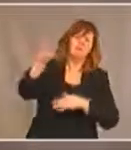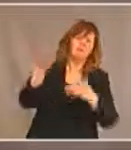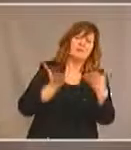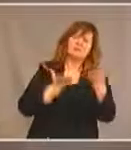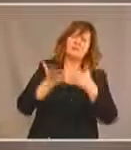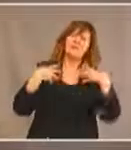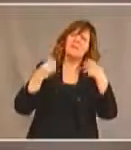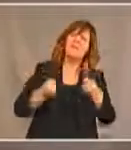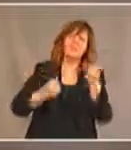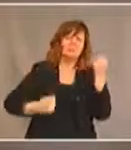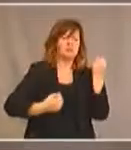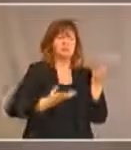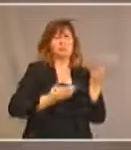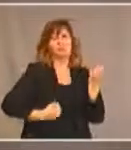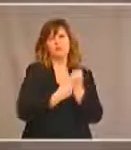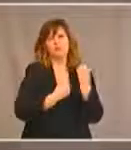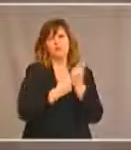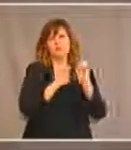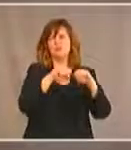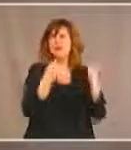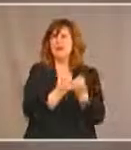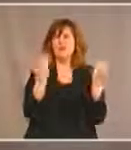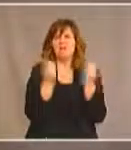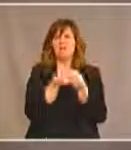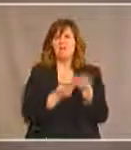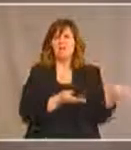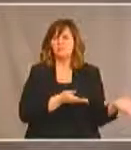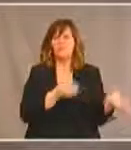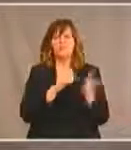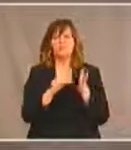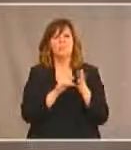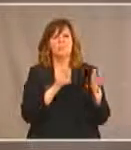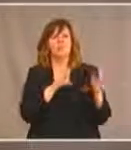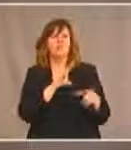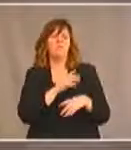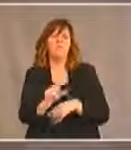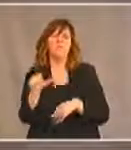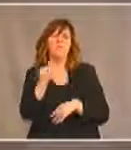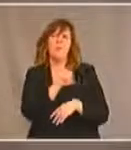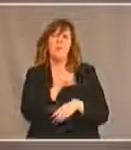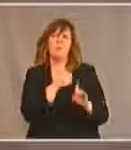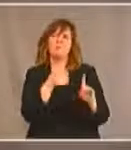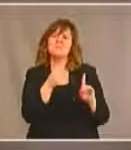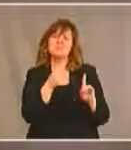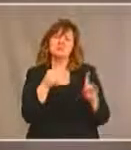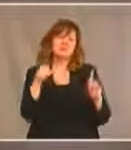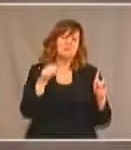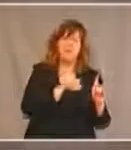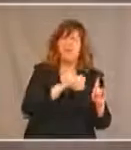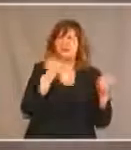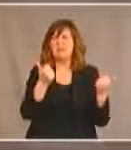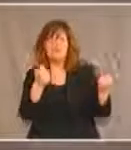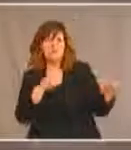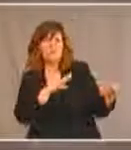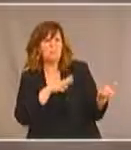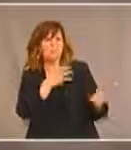sociaux. Ces moments sont souvent reliés à la violence faite aux femmes et aux filles des Premières Nations. C'est